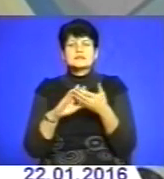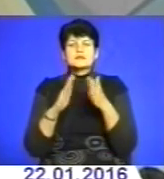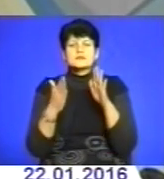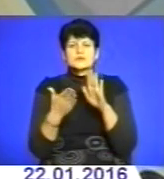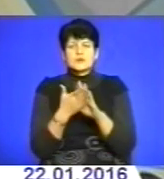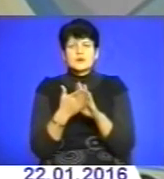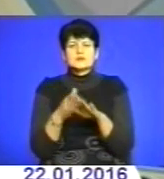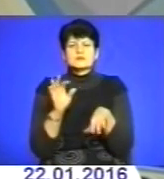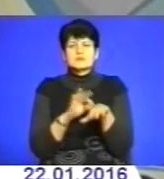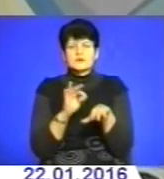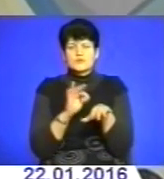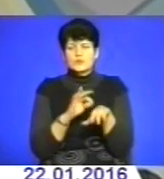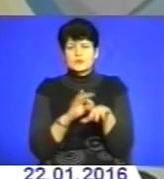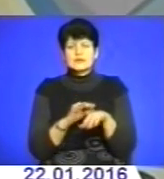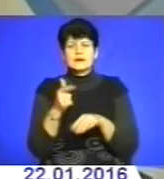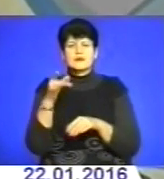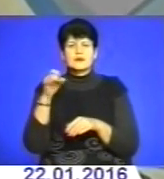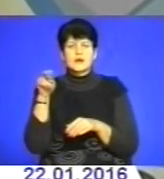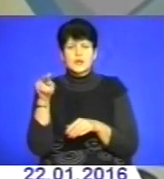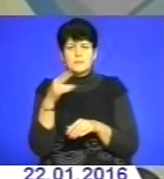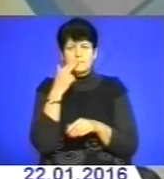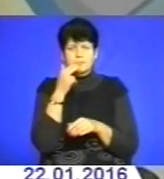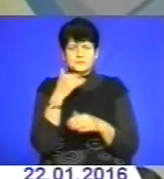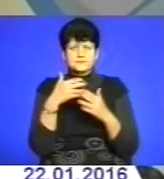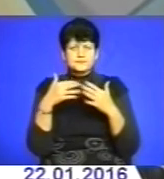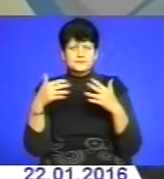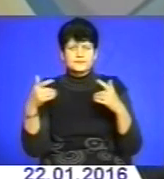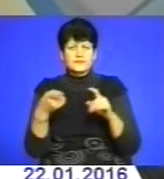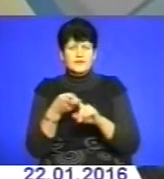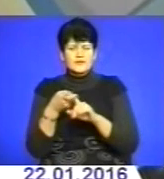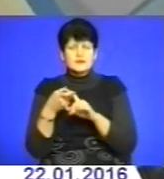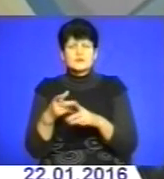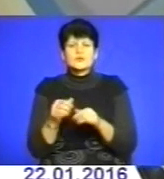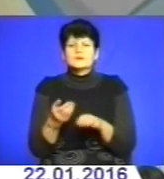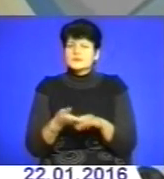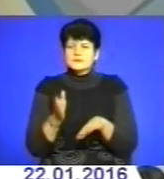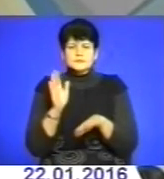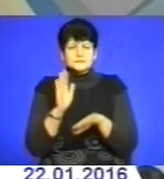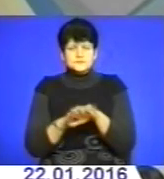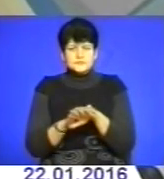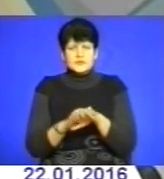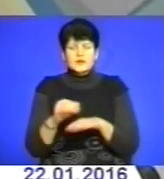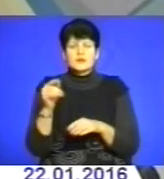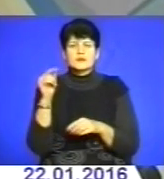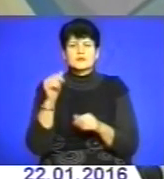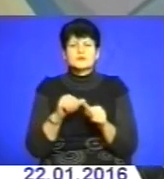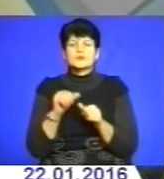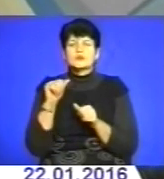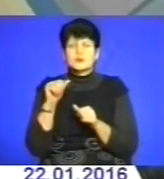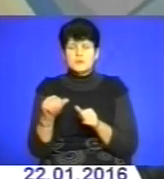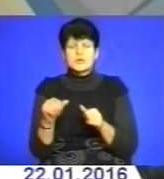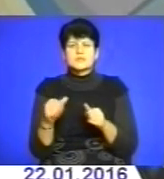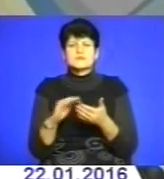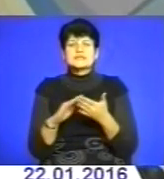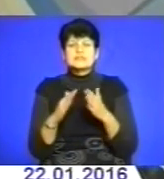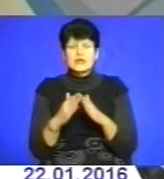із захворюваності на грип та гострі респіраторні вірусні інфекції в області ускладнюється. Зокрема, станом